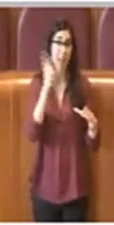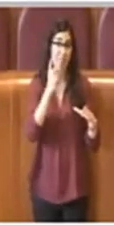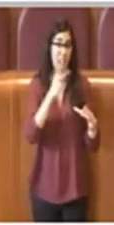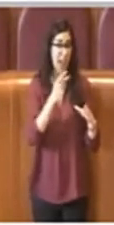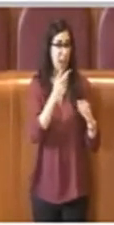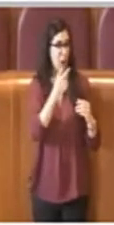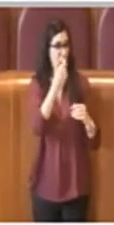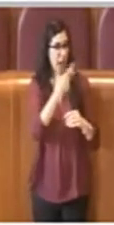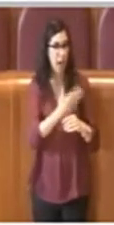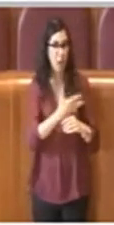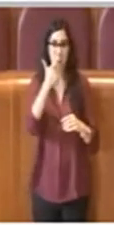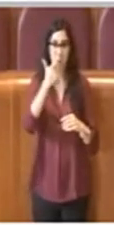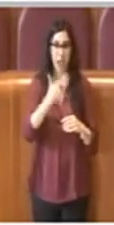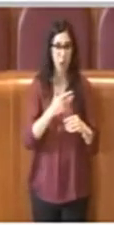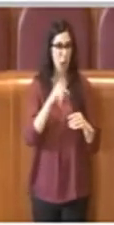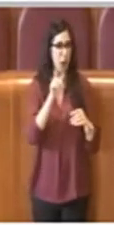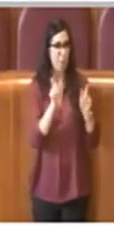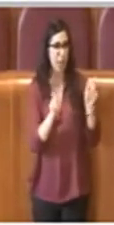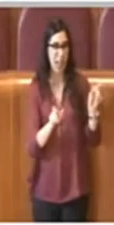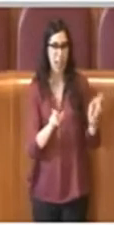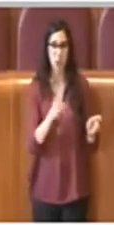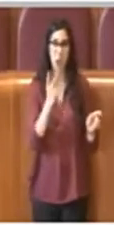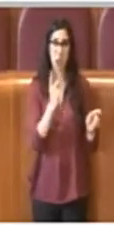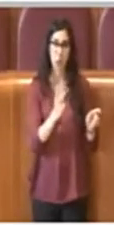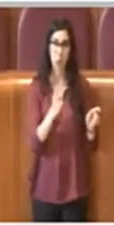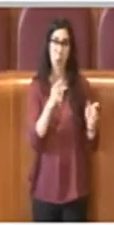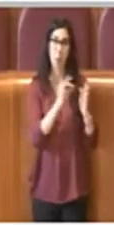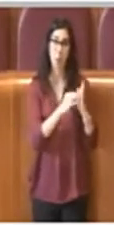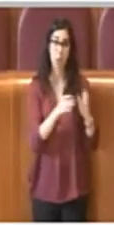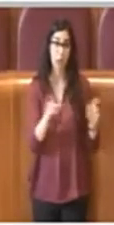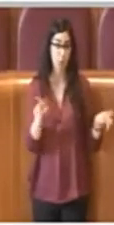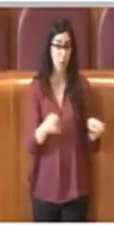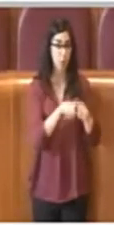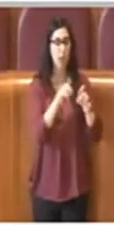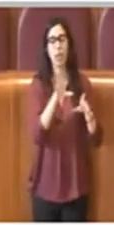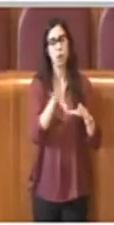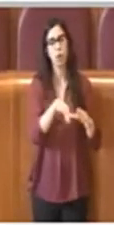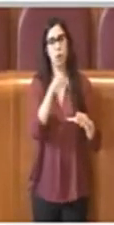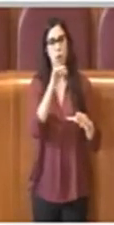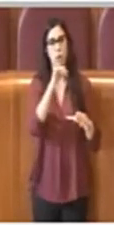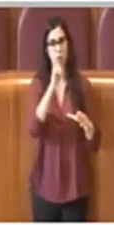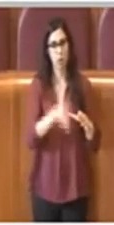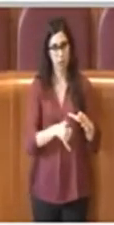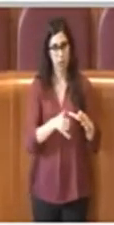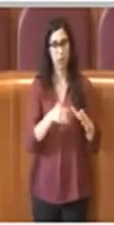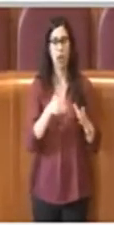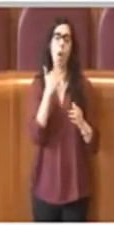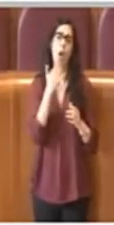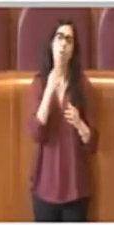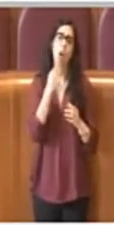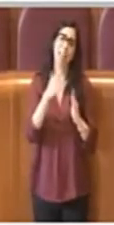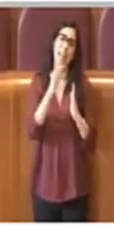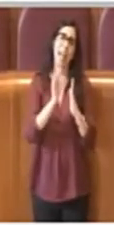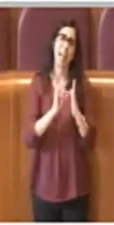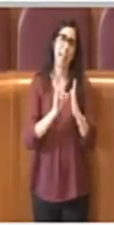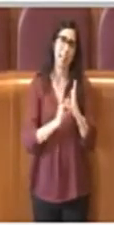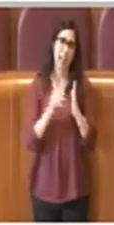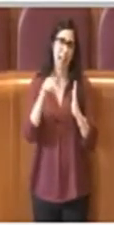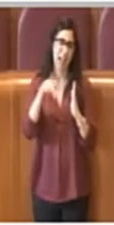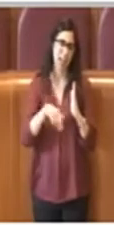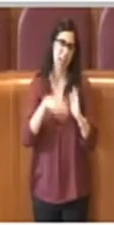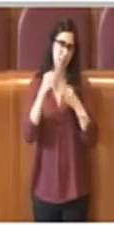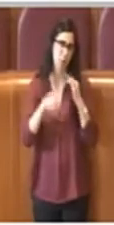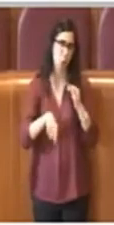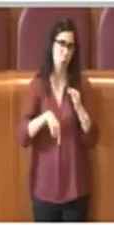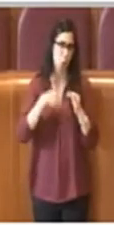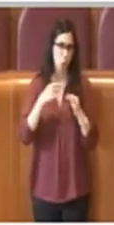Non sto qui a delencare i criteri, ripeto, molto semplici, però vi voglio dire che la priorità massima chiaramente l'avranno i